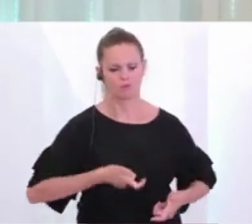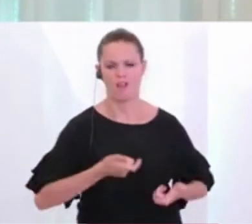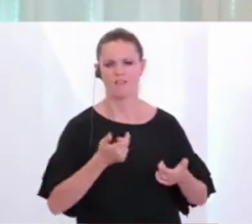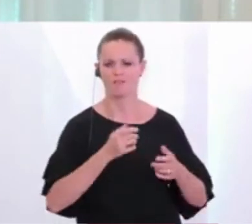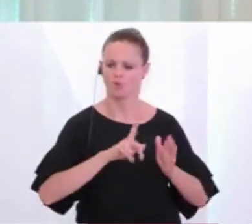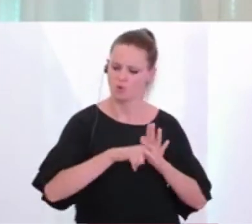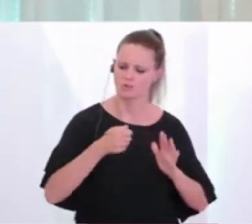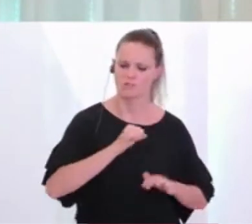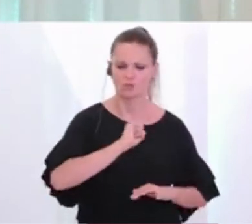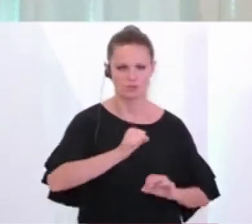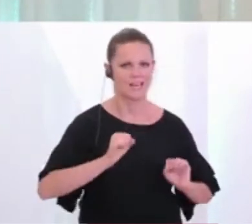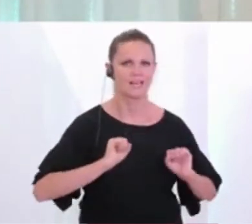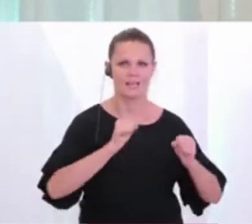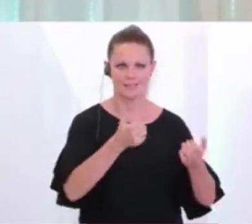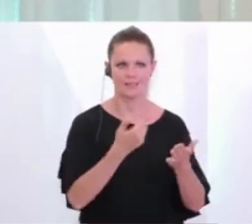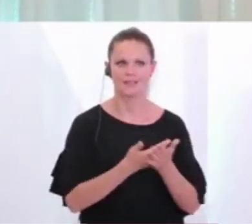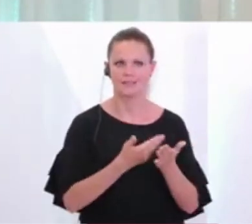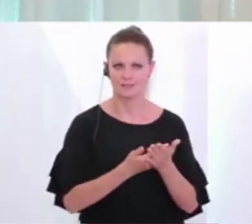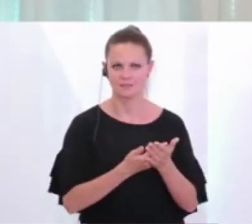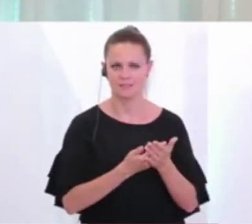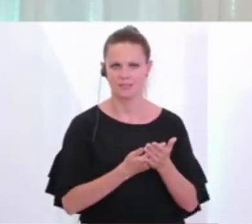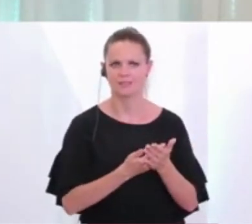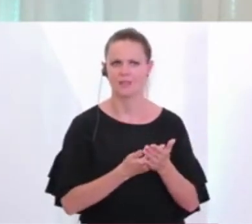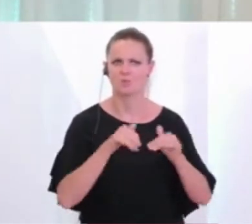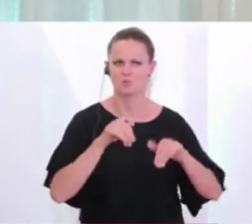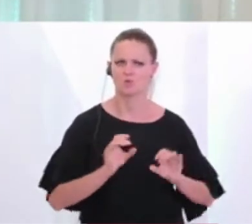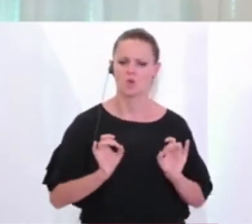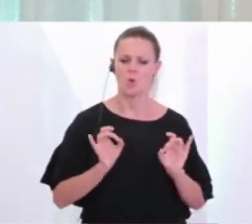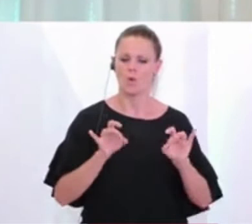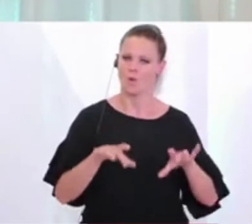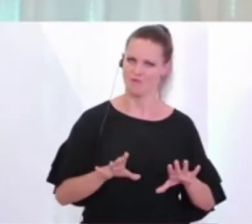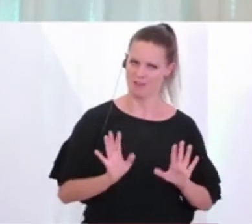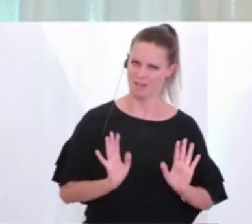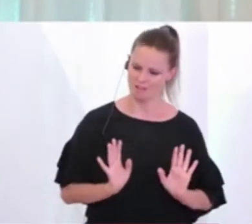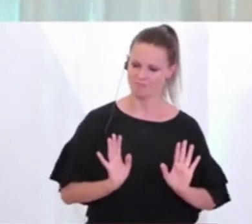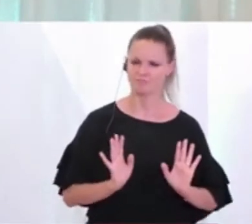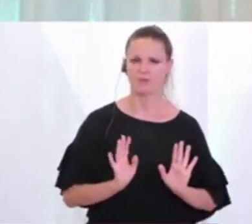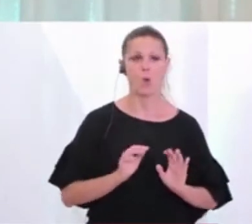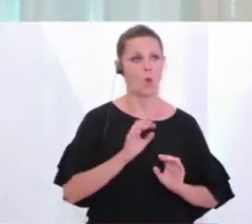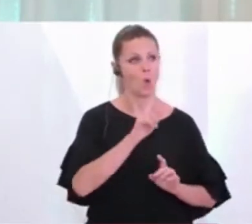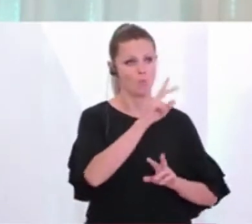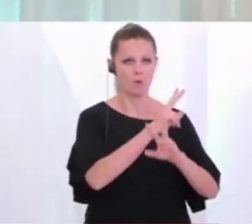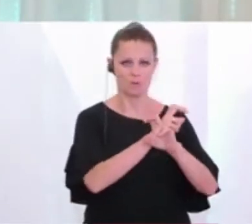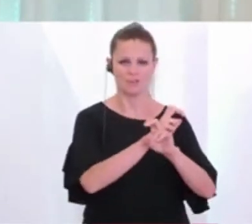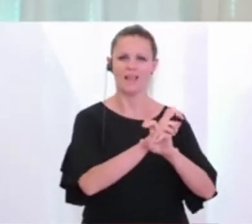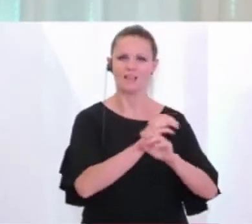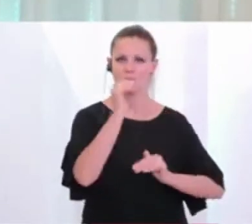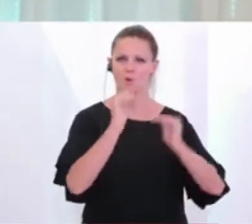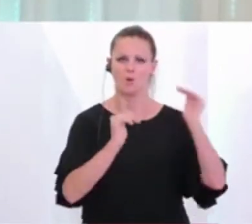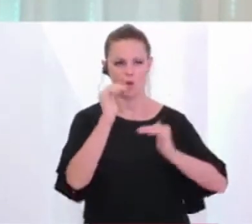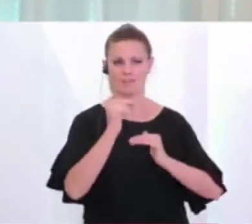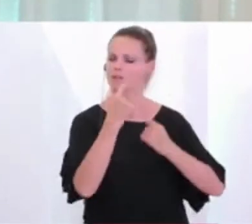schnell zu reagieren. Und ich denke, es ist ein Gebot der Höflichkeit, dass das von den oberösterreichischen Behörden in Kürze selbstständig